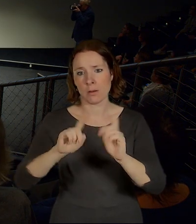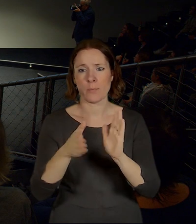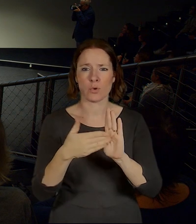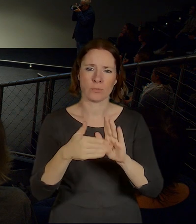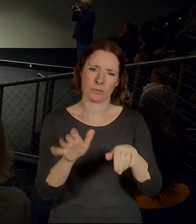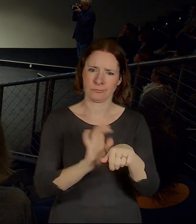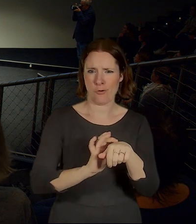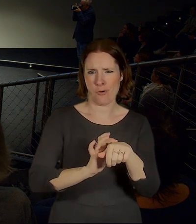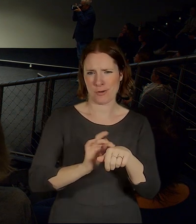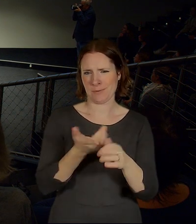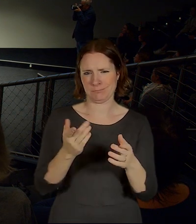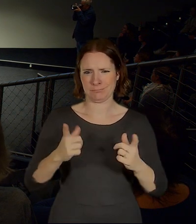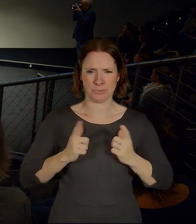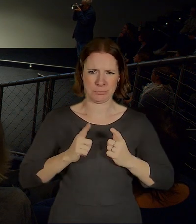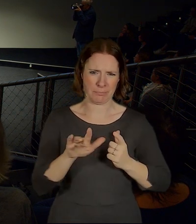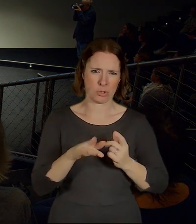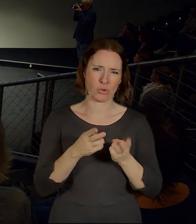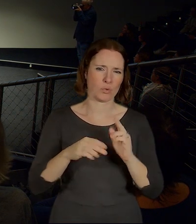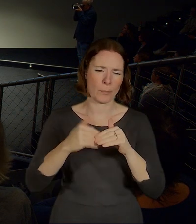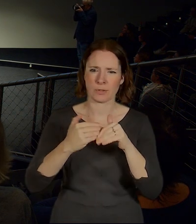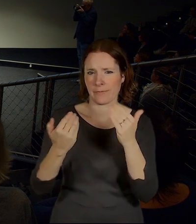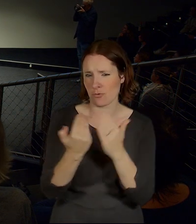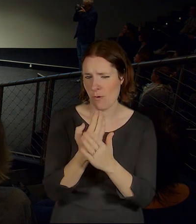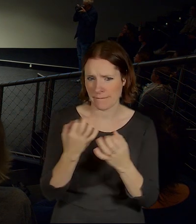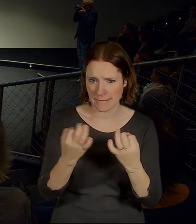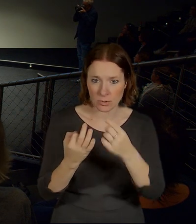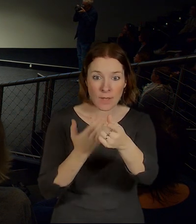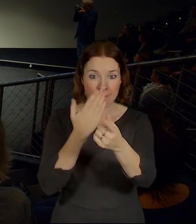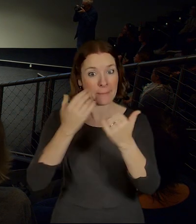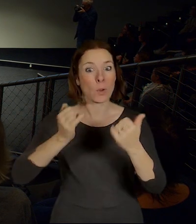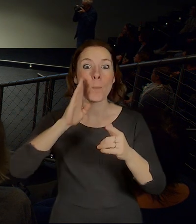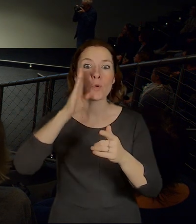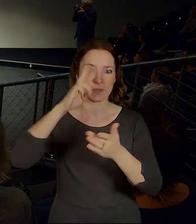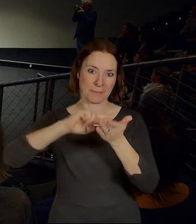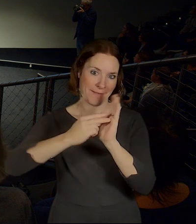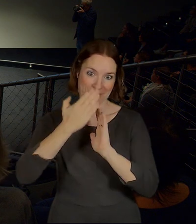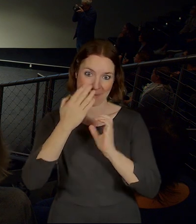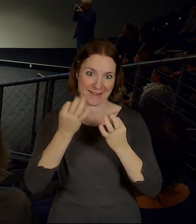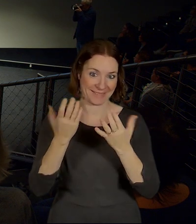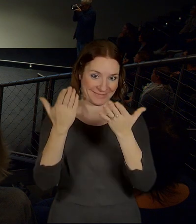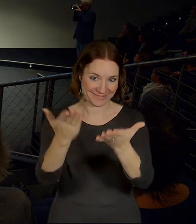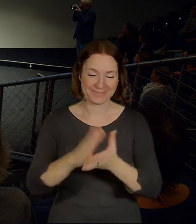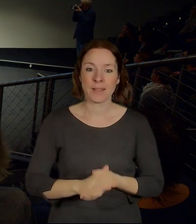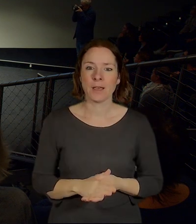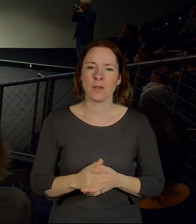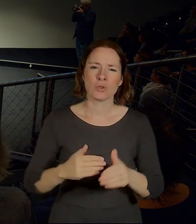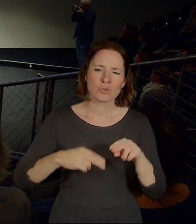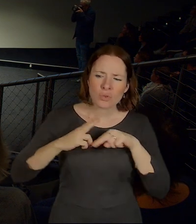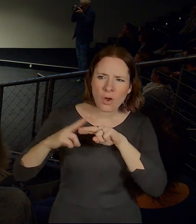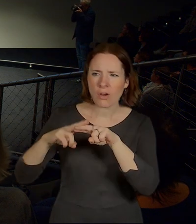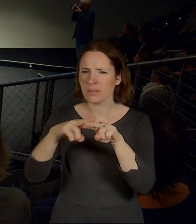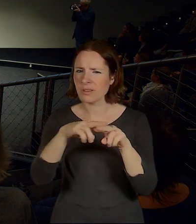je tam dost. To znamená, tohle to je ten vzhled do budoucna, to znamená žádné komplikované schodiště,